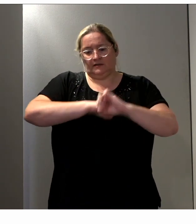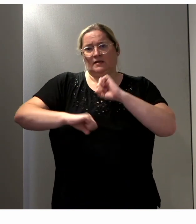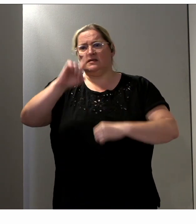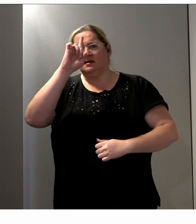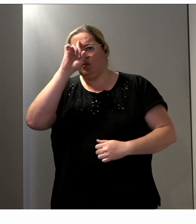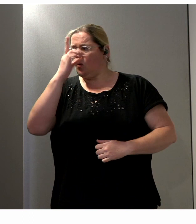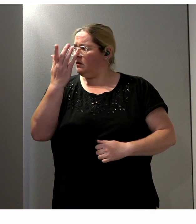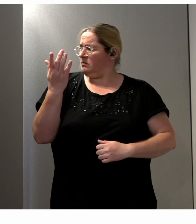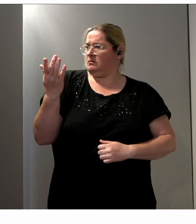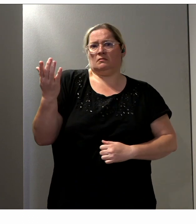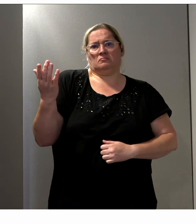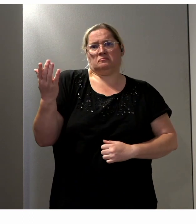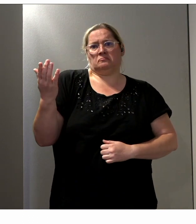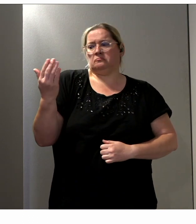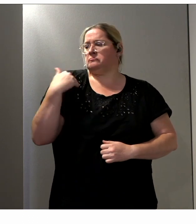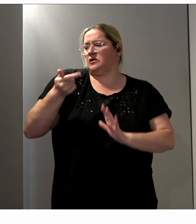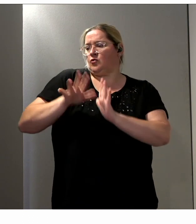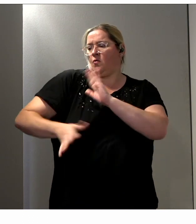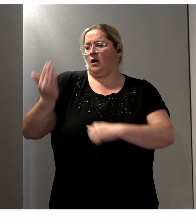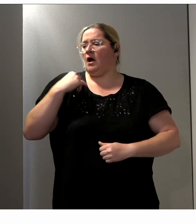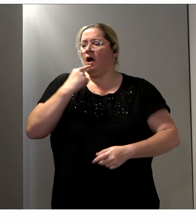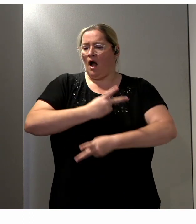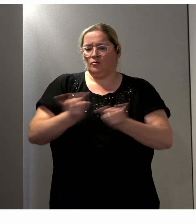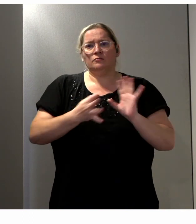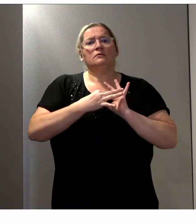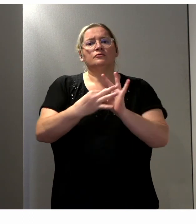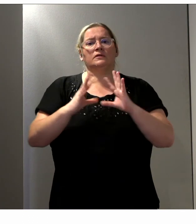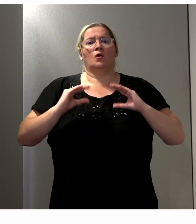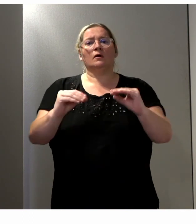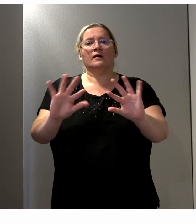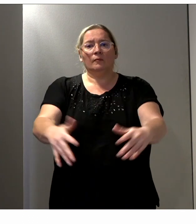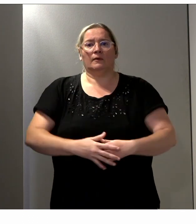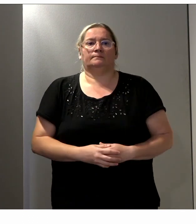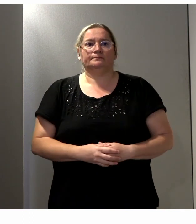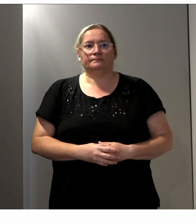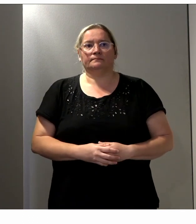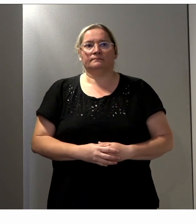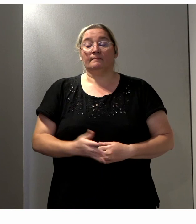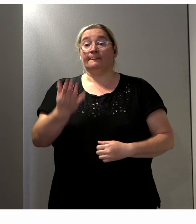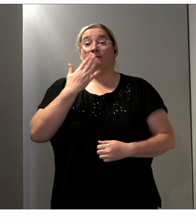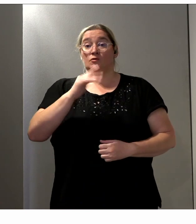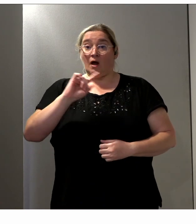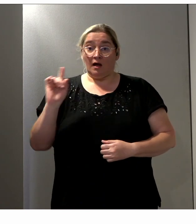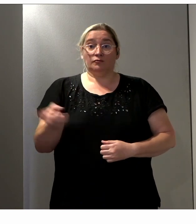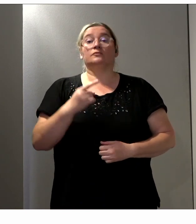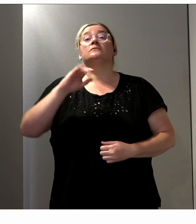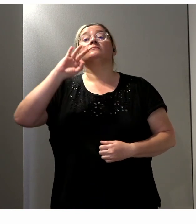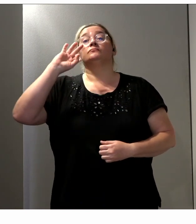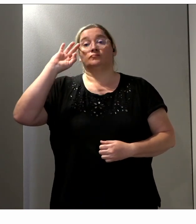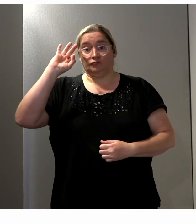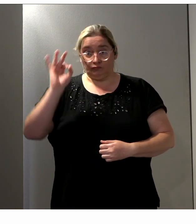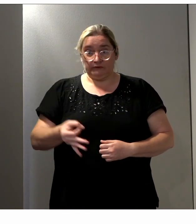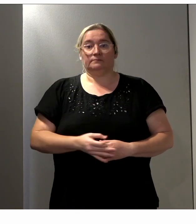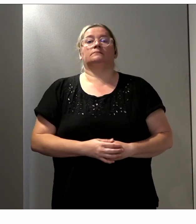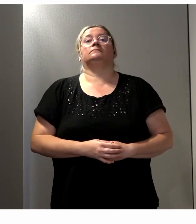qui ont été faites il y a quelques mois maintenant ? Bonjour à tous. Oui, tout à fait. En fait, l